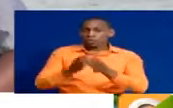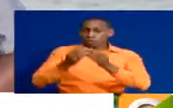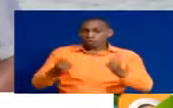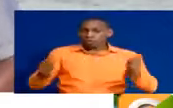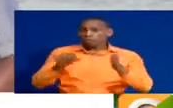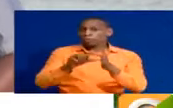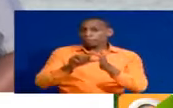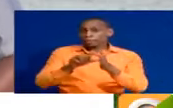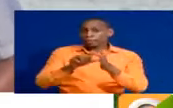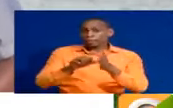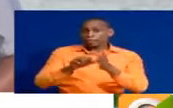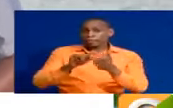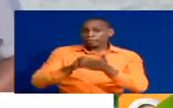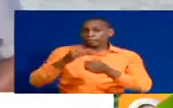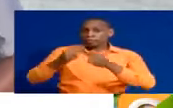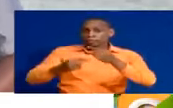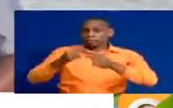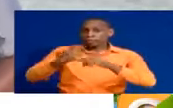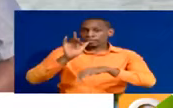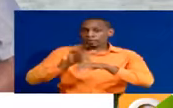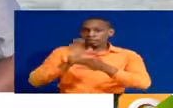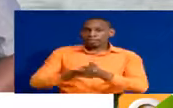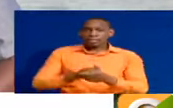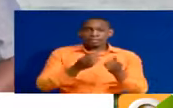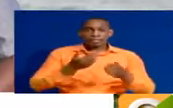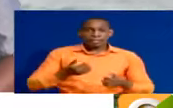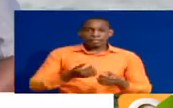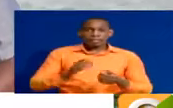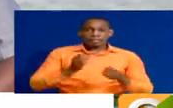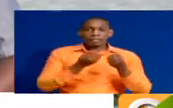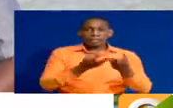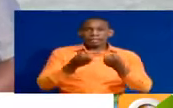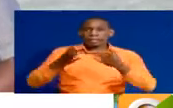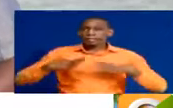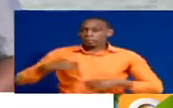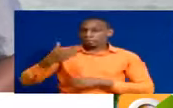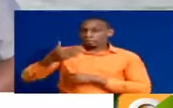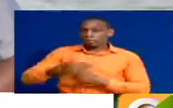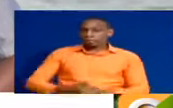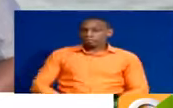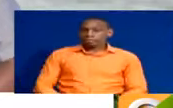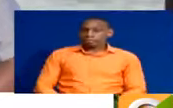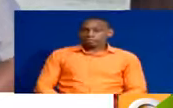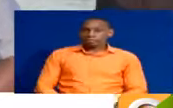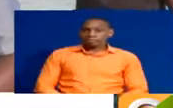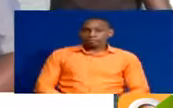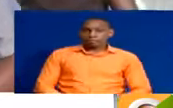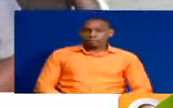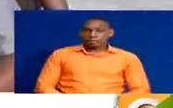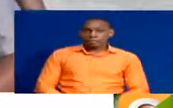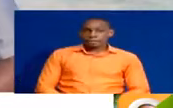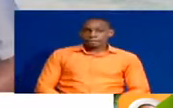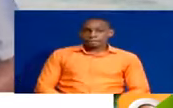mkabiliana na jangahili, ambalo linaendelea kuwa thiri maelfi ya wa Kenya kila uchao. Gatete Njoroge,